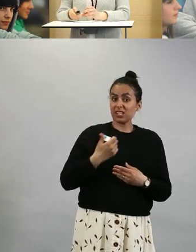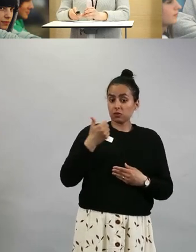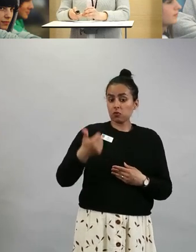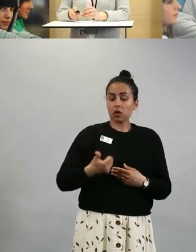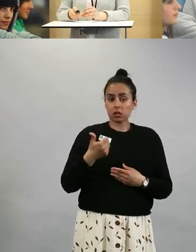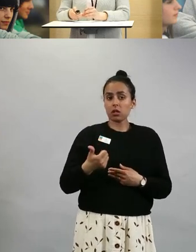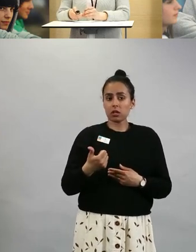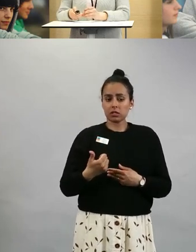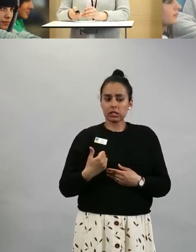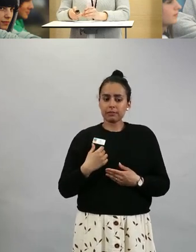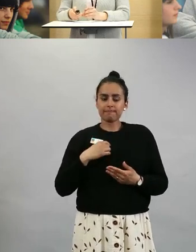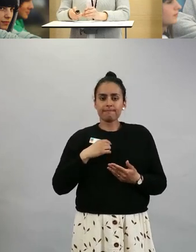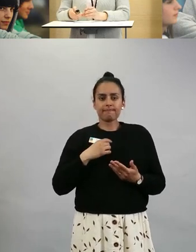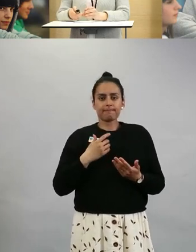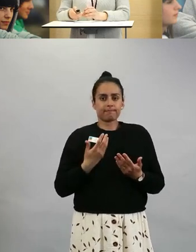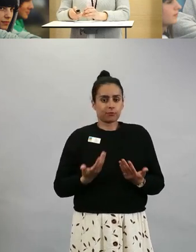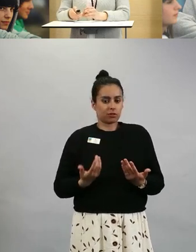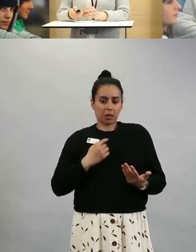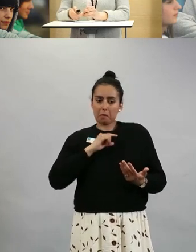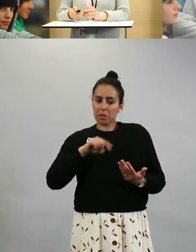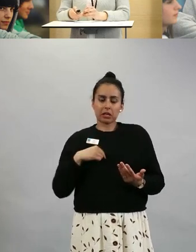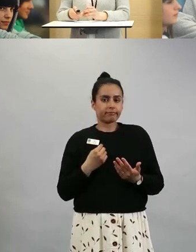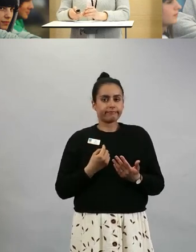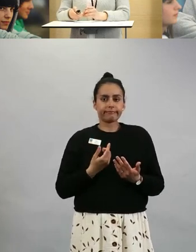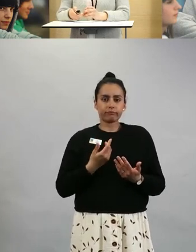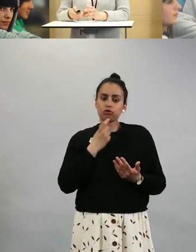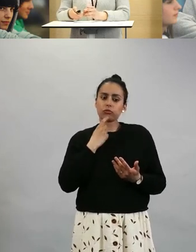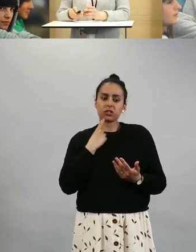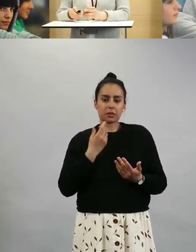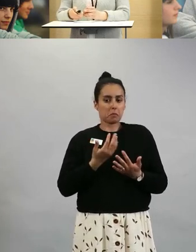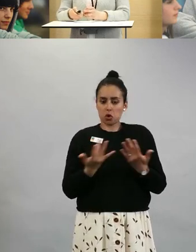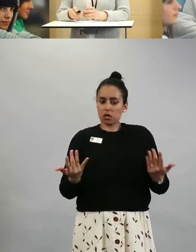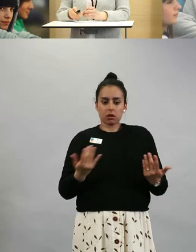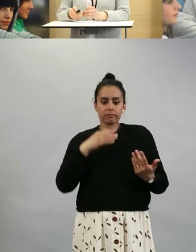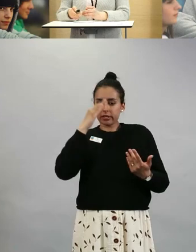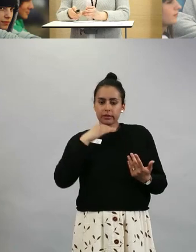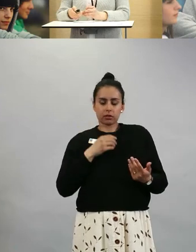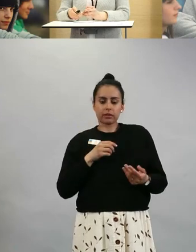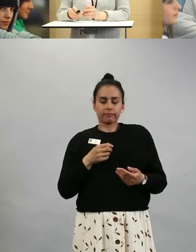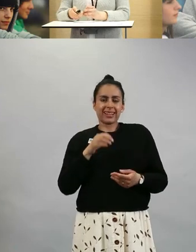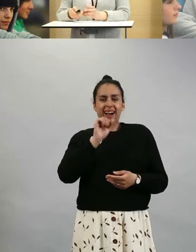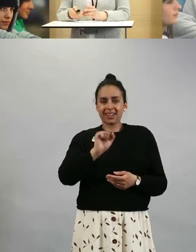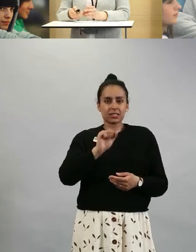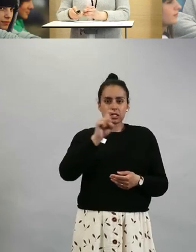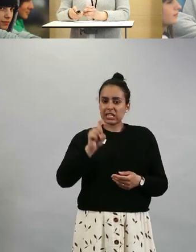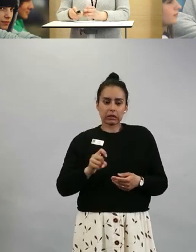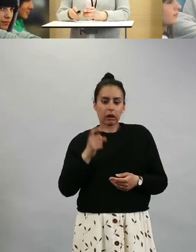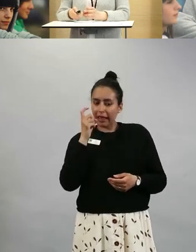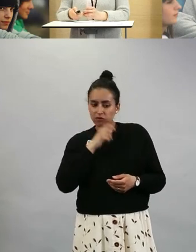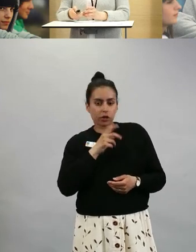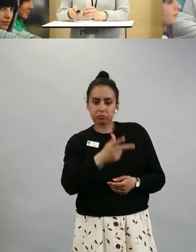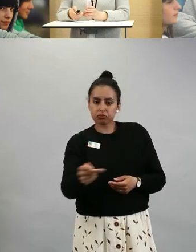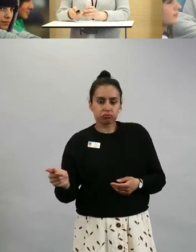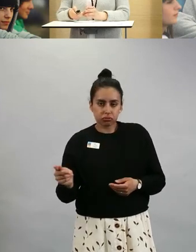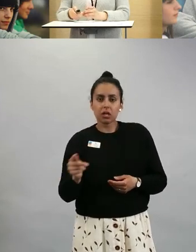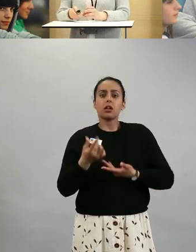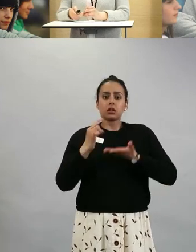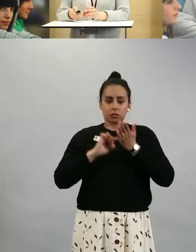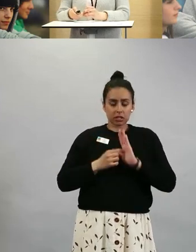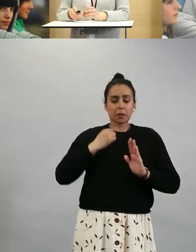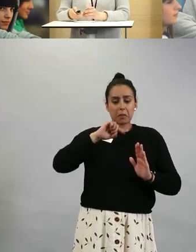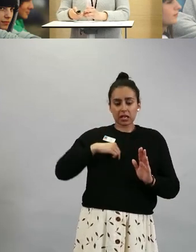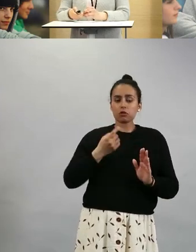ei ole enää kauheasti henkilöitä Suomessa, jota rokottaa tällä rokotteella. Meillä on maassa jo sen verran paljon rokotteita, että